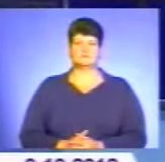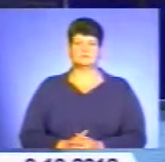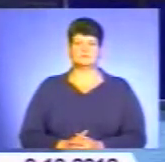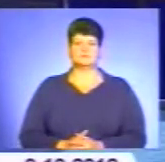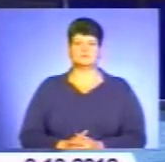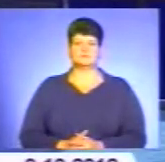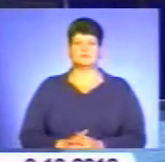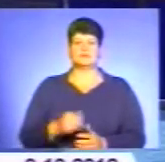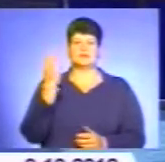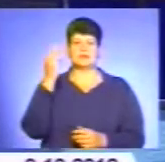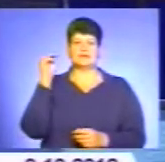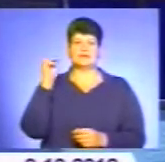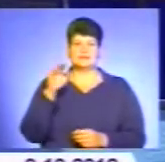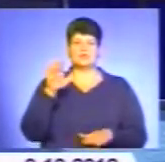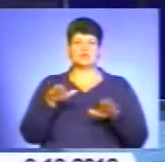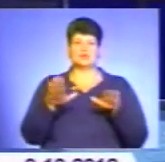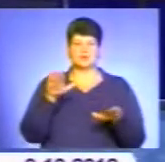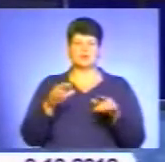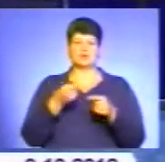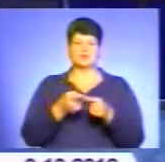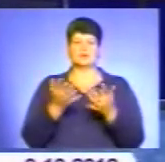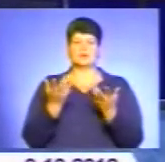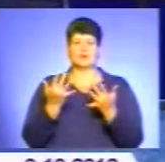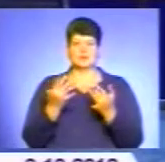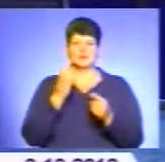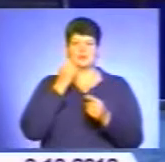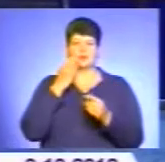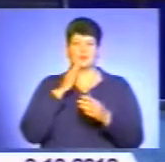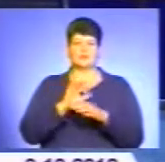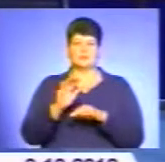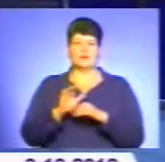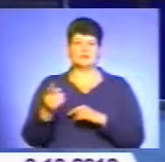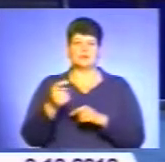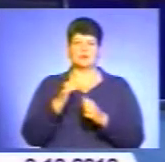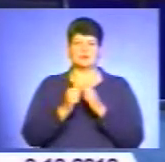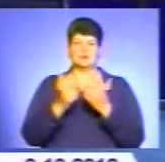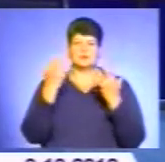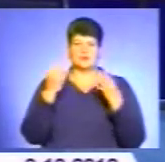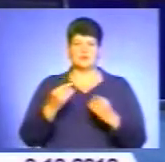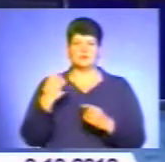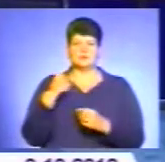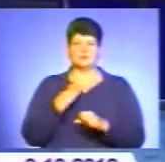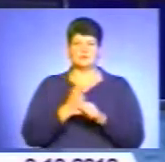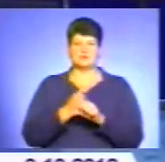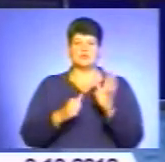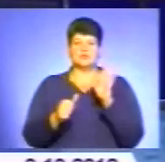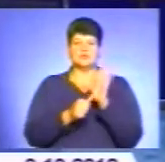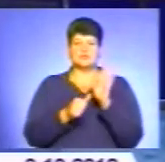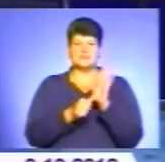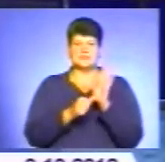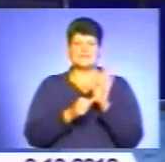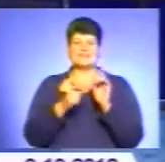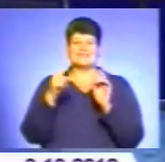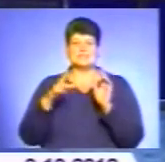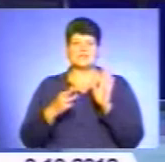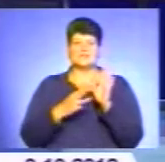Три тисячі тонн – таку кількість цукру виробляє Тернопільщина щодня. В області працюють шість із восьми цукрових заводів, які